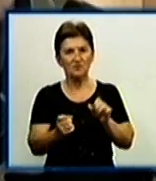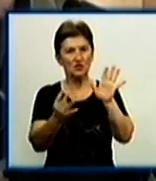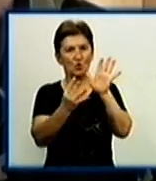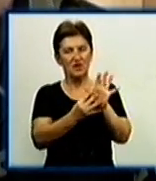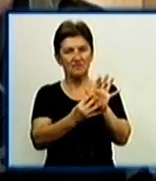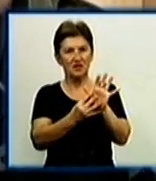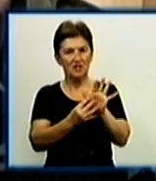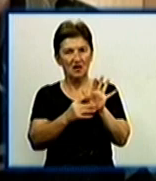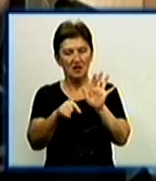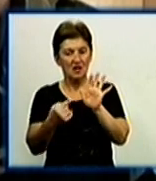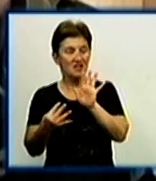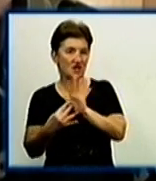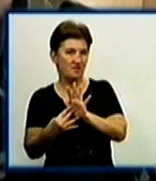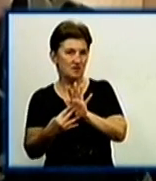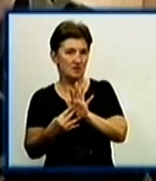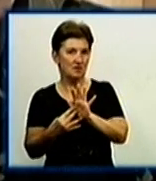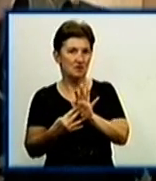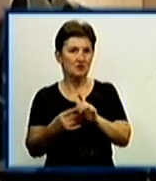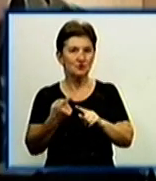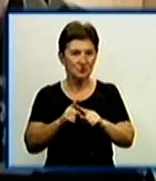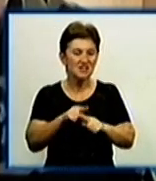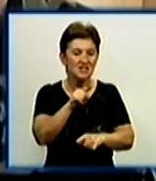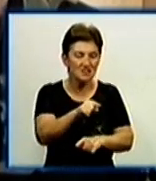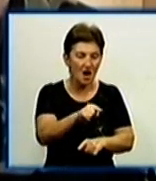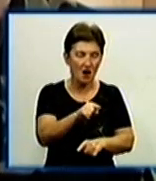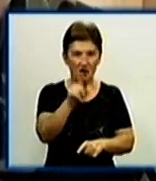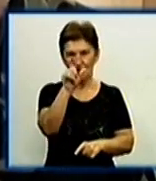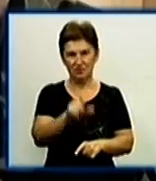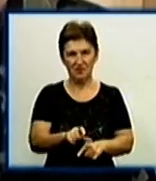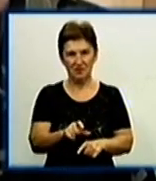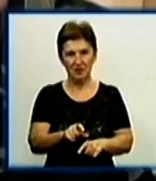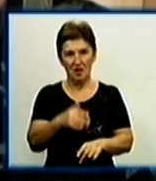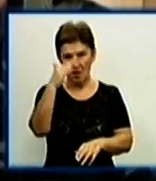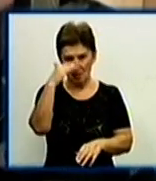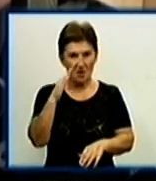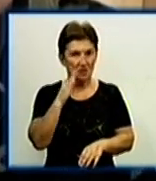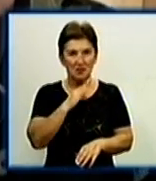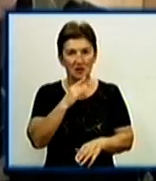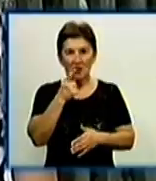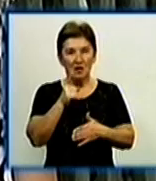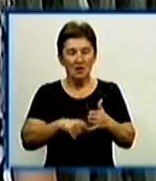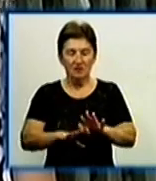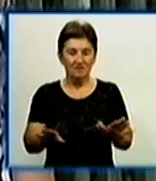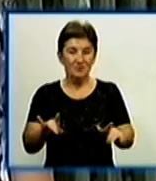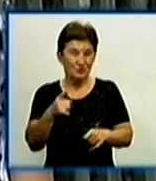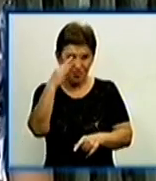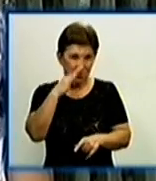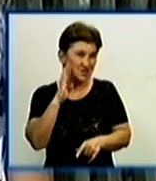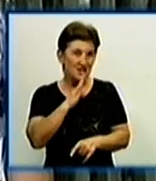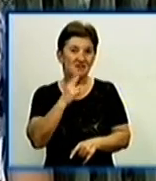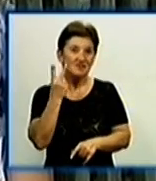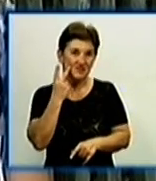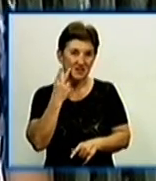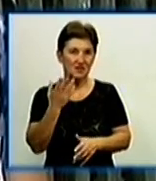відношення, що це ця людина, то батьки достані, це ж батьки. Пані Жаліна щовечора